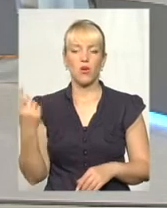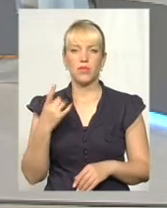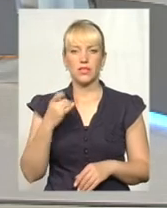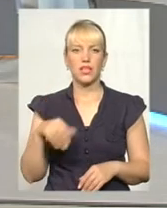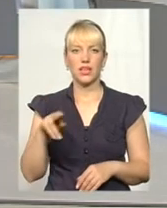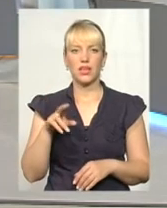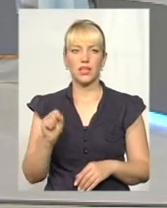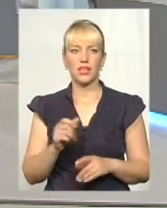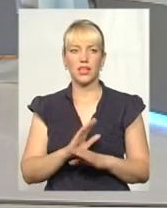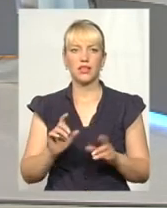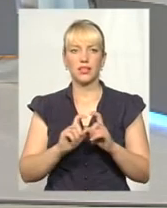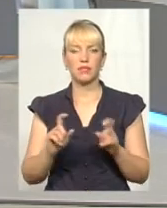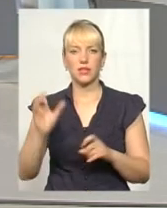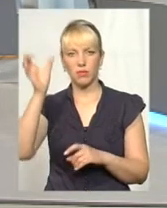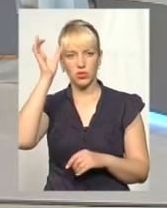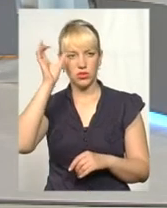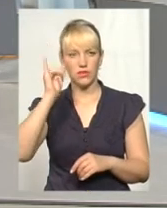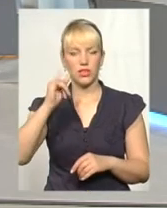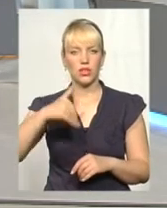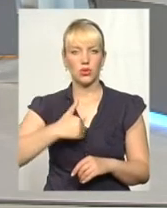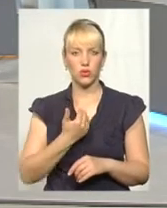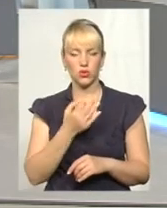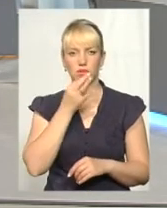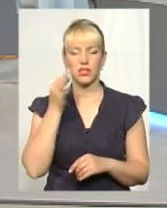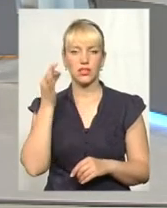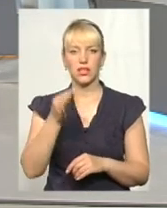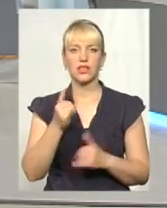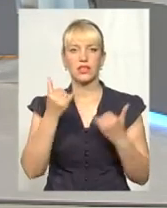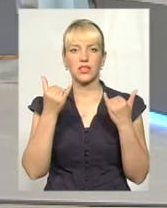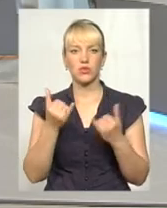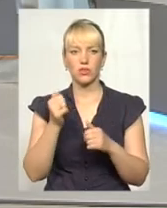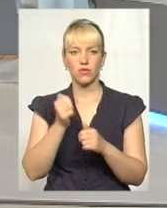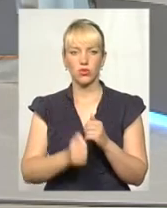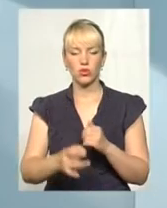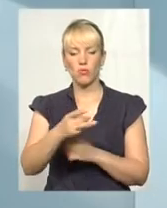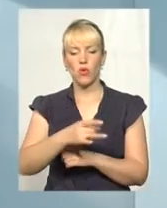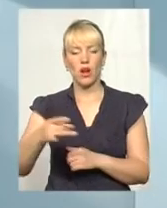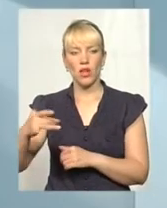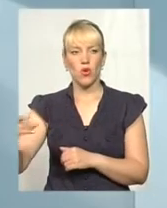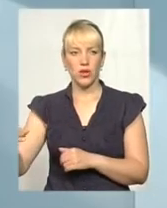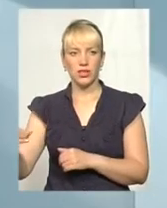департаменту освіти. І хочу сказати, що на сьогодні в кожному районі